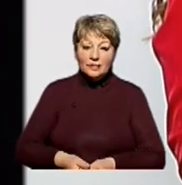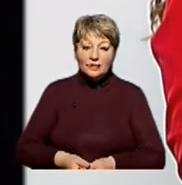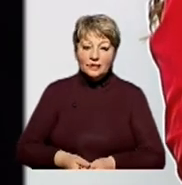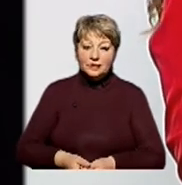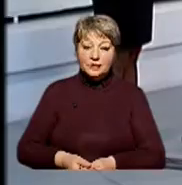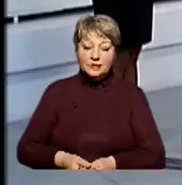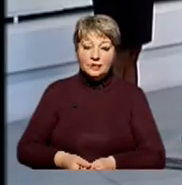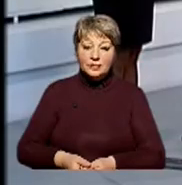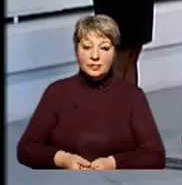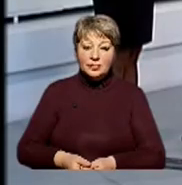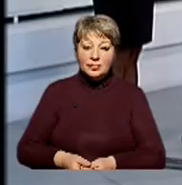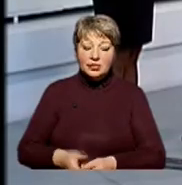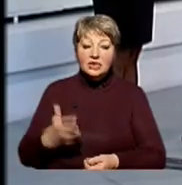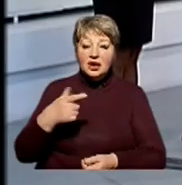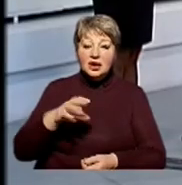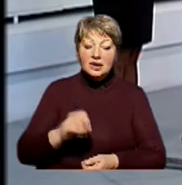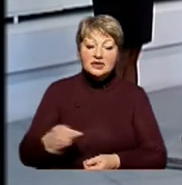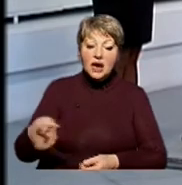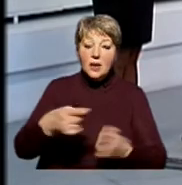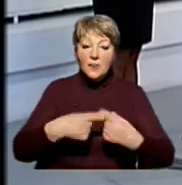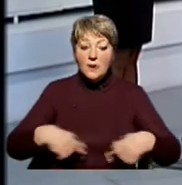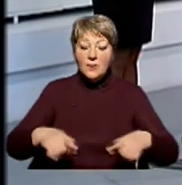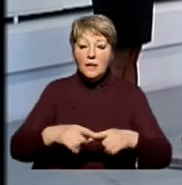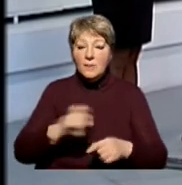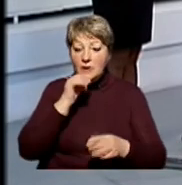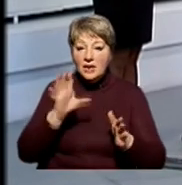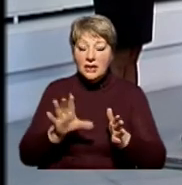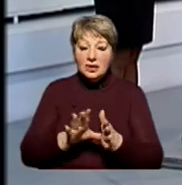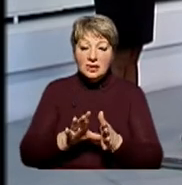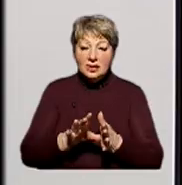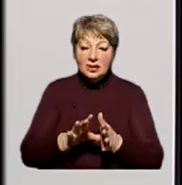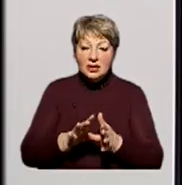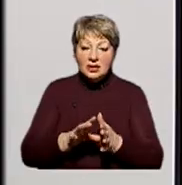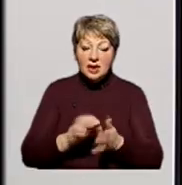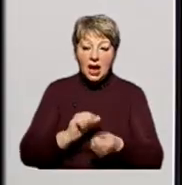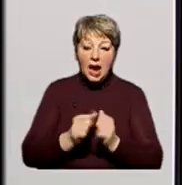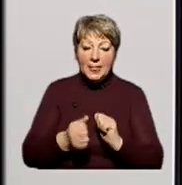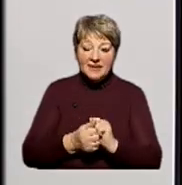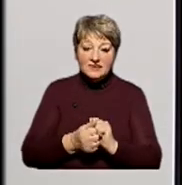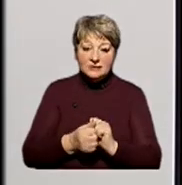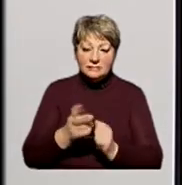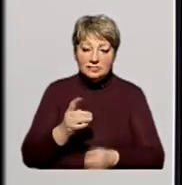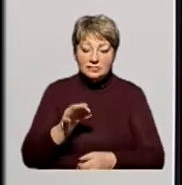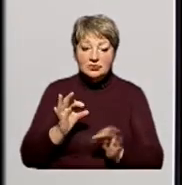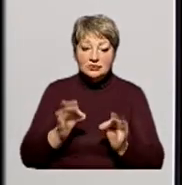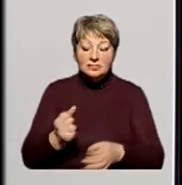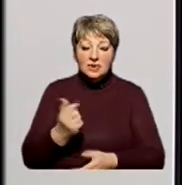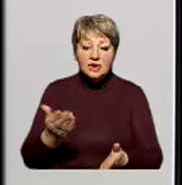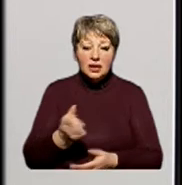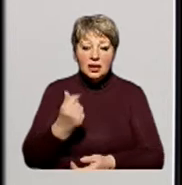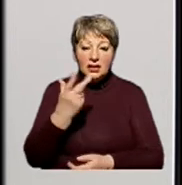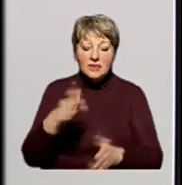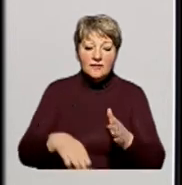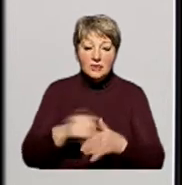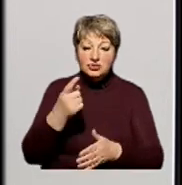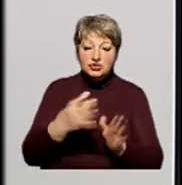Отож, перше питання. Де на окрузі розташована гідроелектростанція? В місті Канів. Правильно. Яка кількість виборців